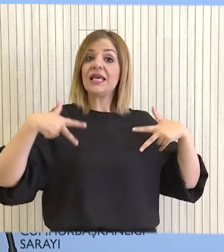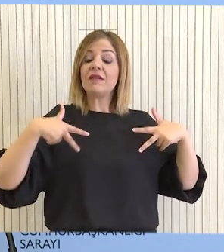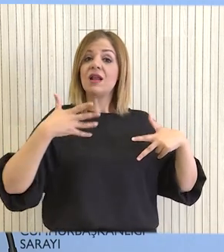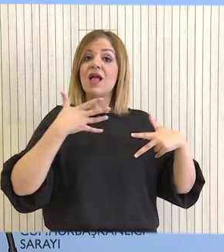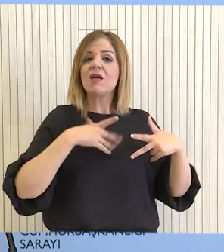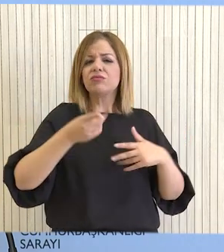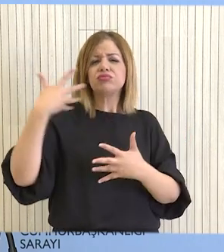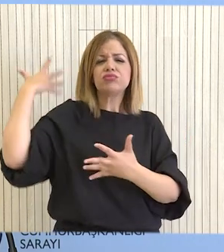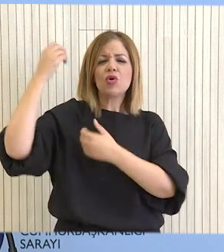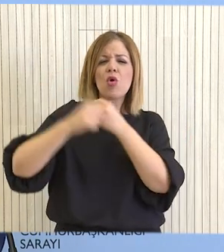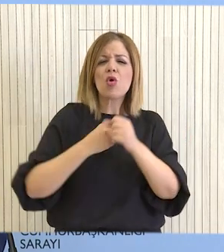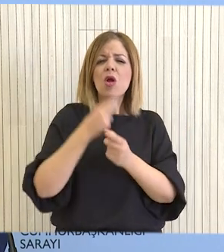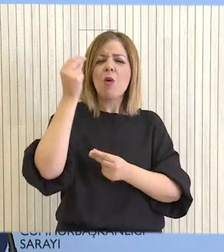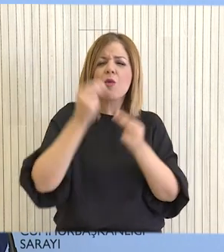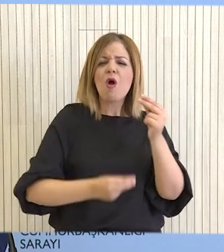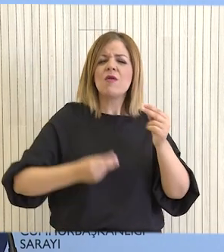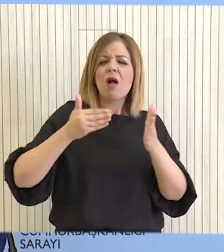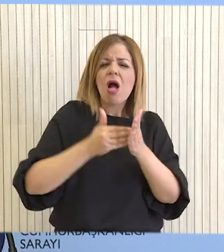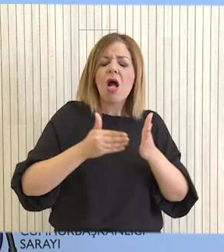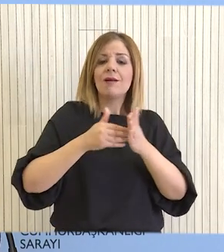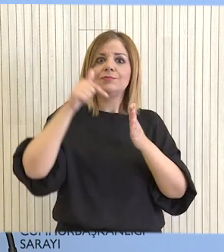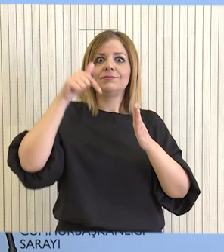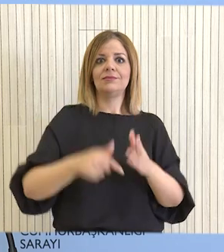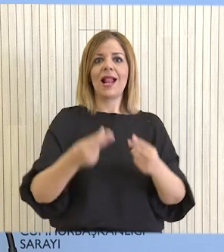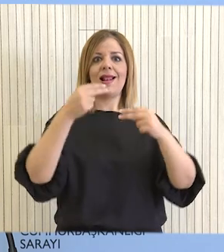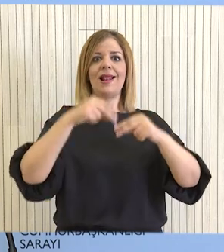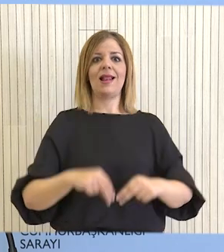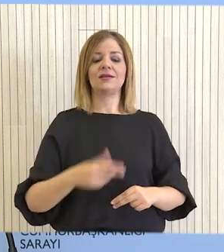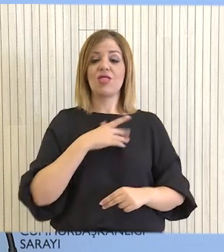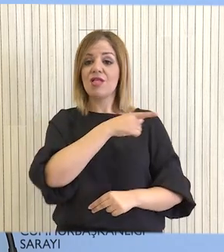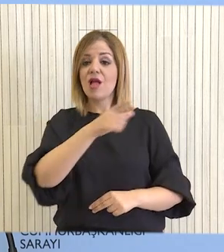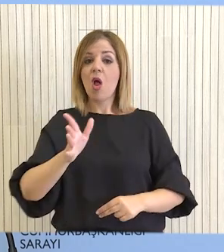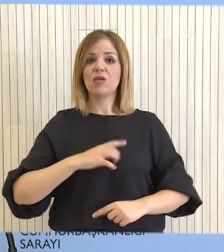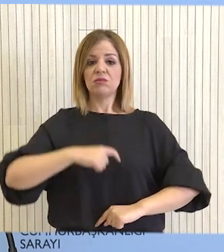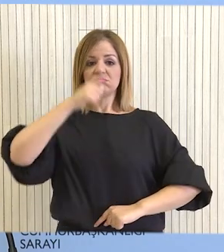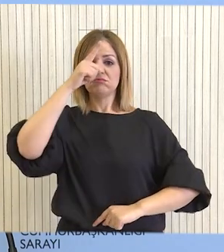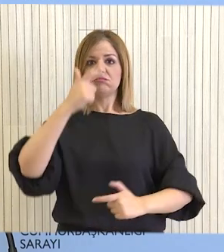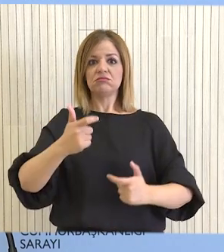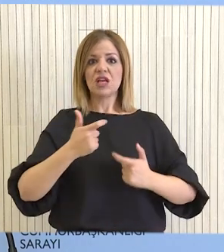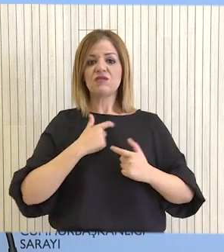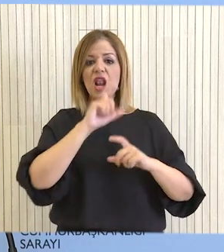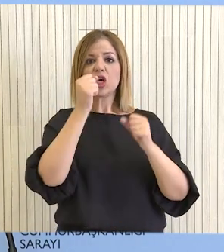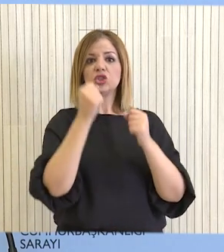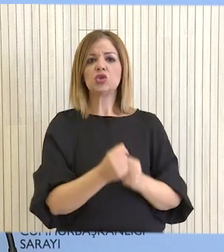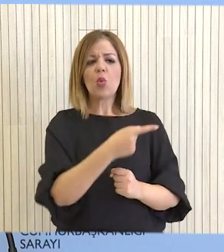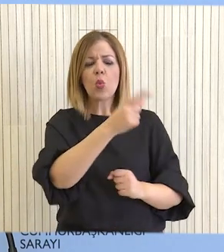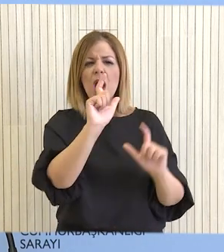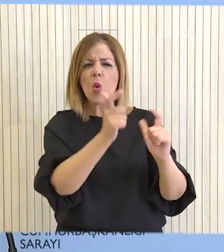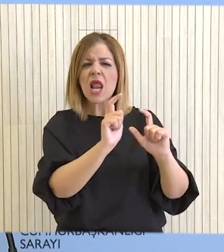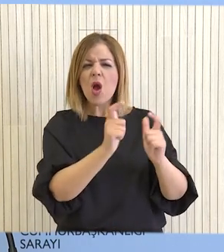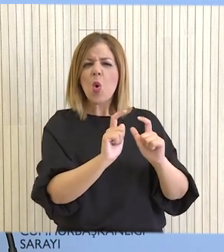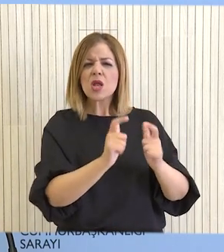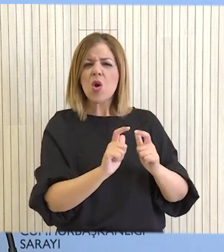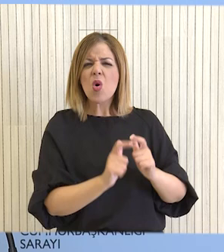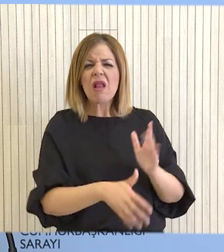στην επίλυση ενός προβλήματος δεκαετιών, θέλοντας να διασφαλίσει την ασφαλή και αξιοπρεπή διαβίωση εκατοντά των οικογενειών που